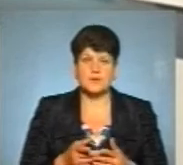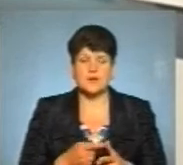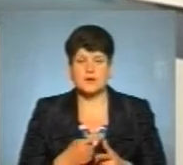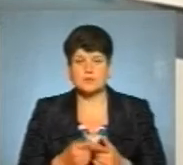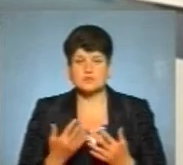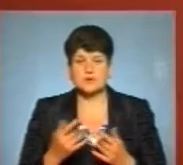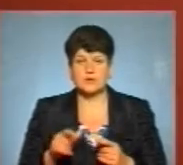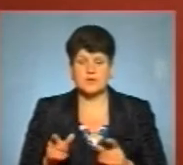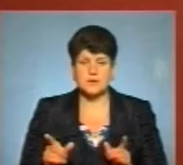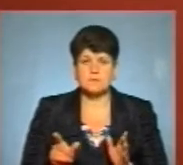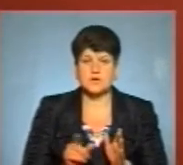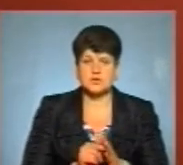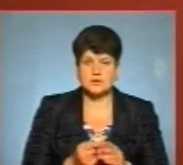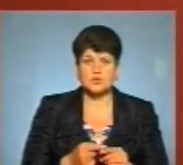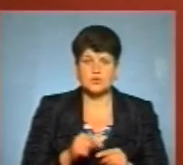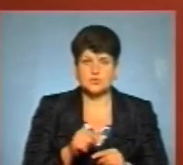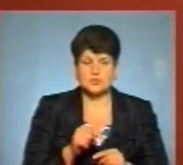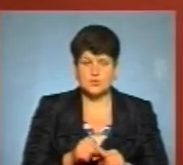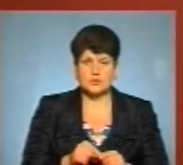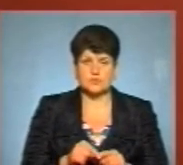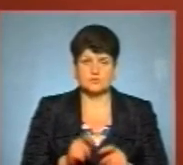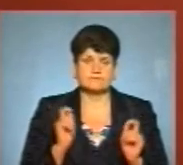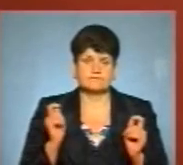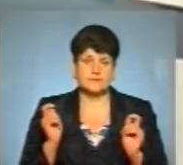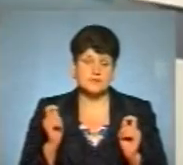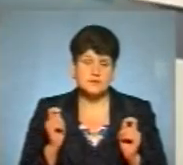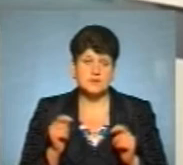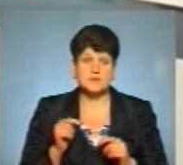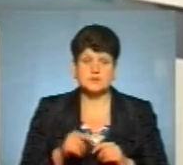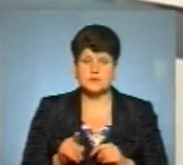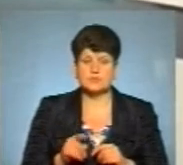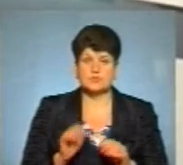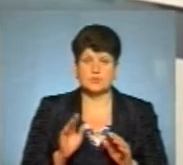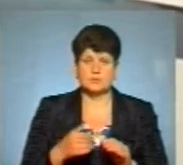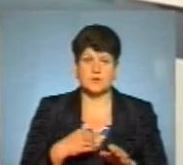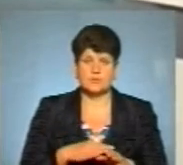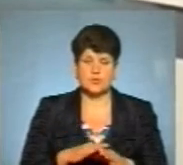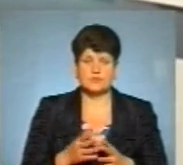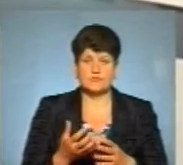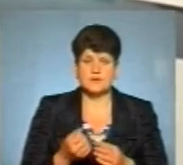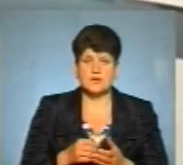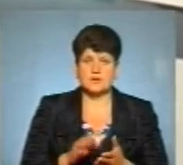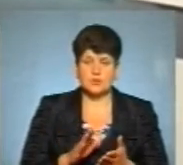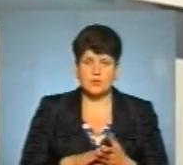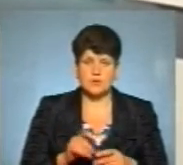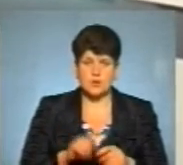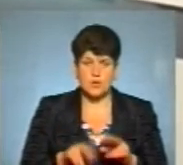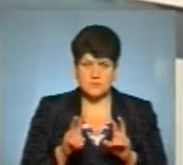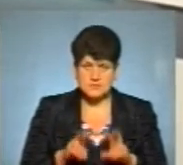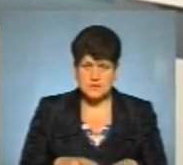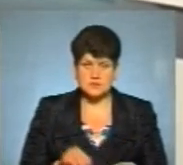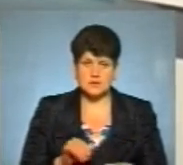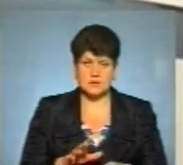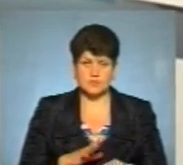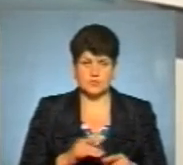людей причетних до цього застілля з тим, щоб ми їх повністю взяли на облік, обстежили і були